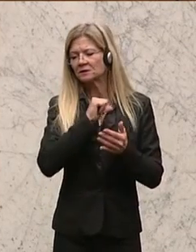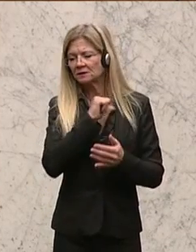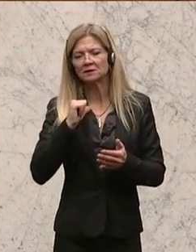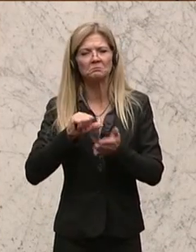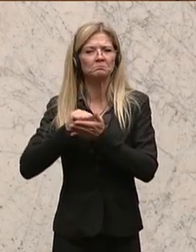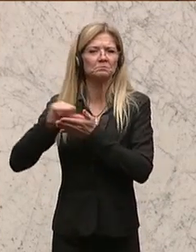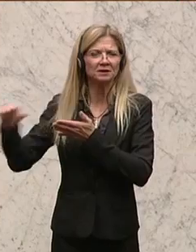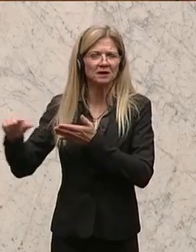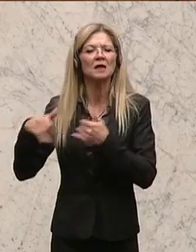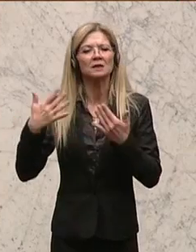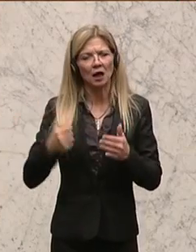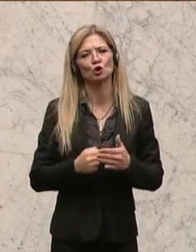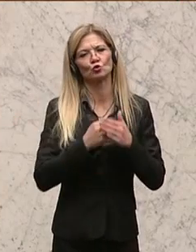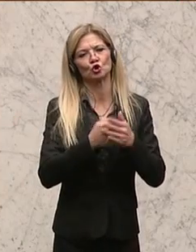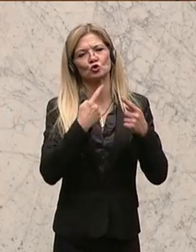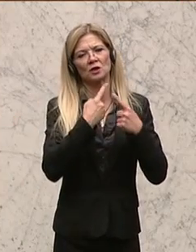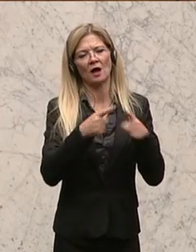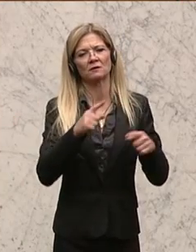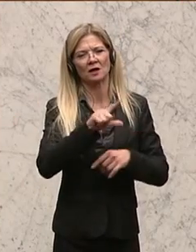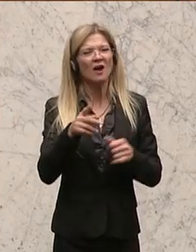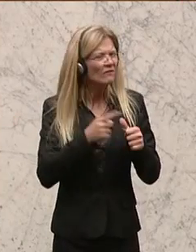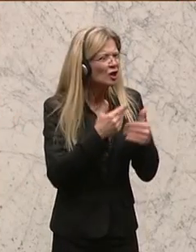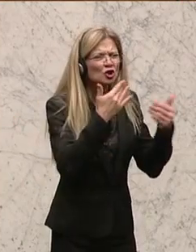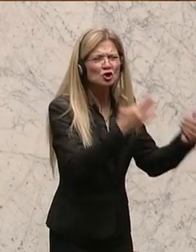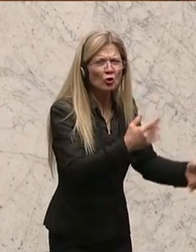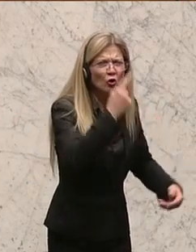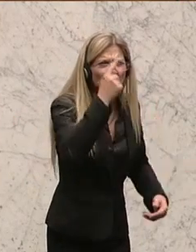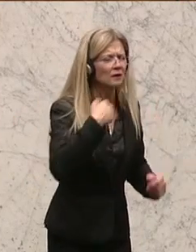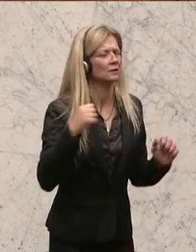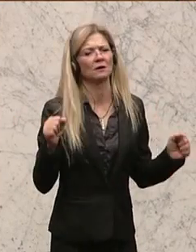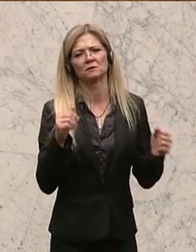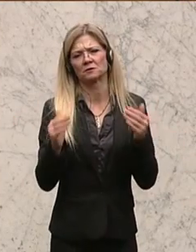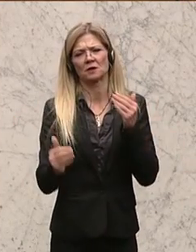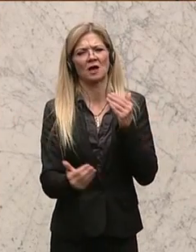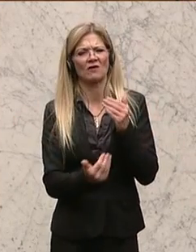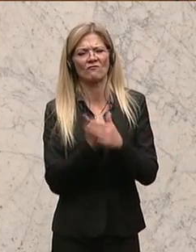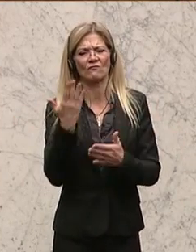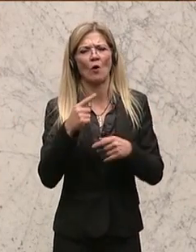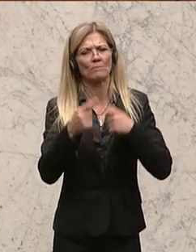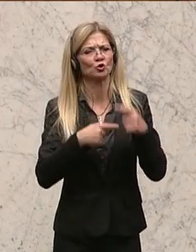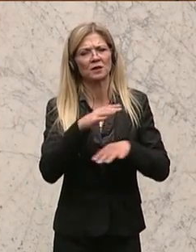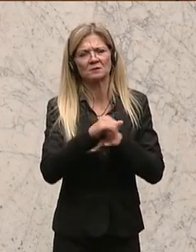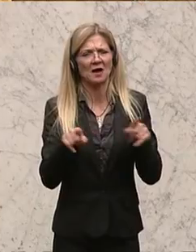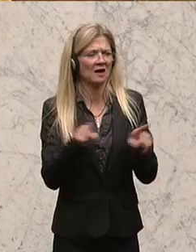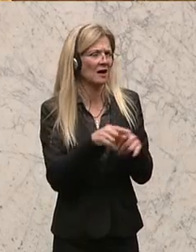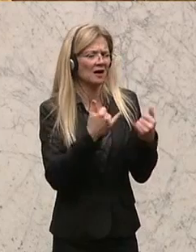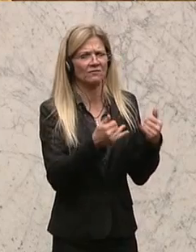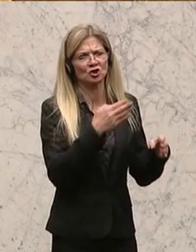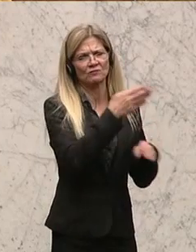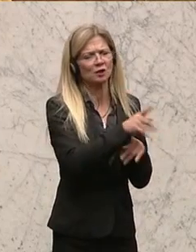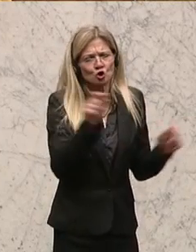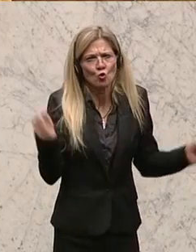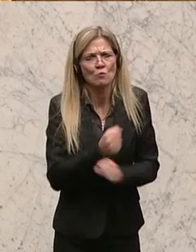diesem Geist, Herr Finanzminister, kann man keine Reformprozesse aller Schweiz in Gang setzen. Das ist unmöglich. Sofern